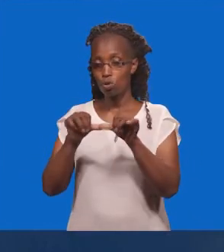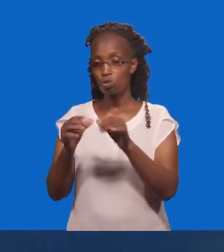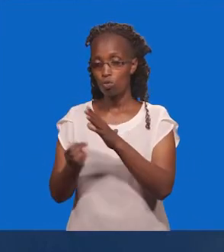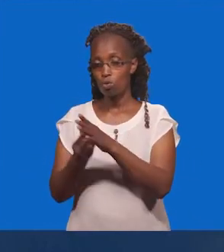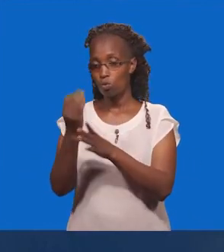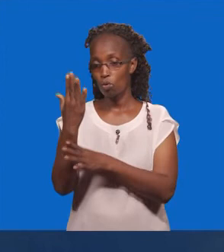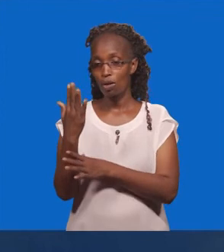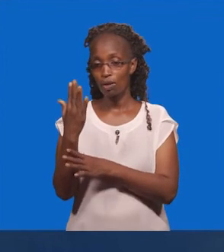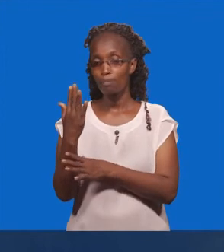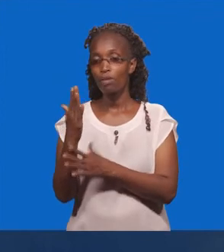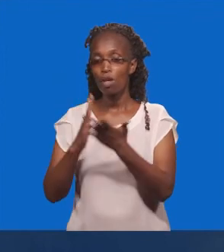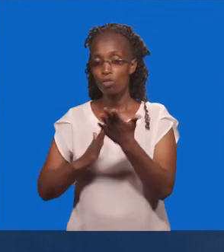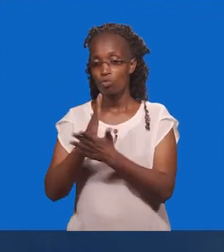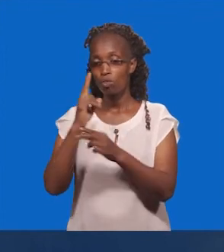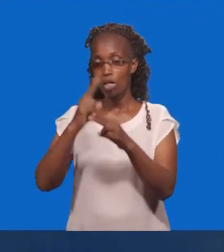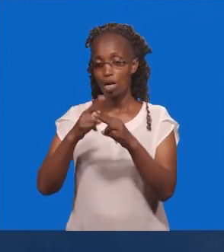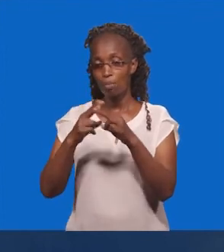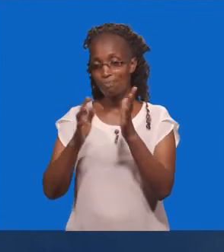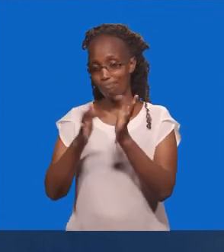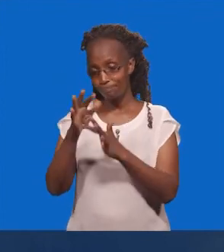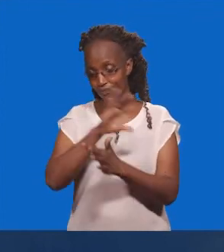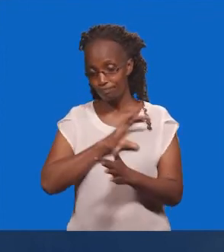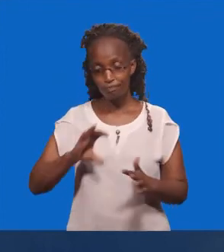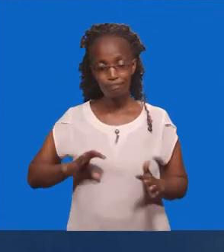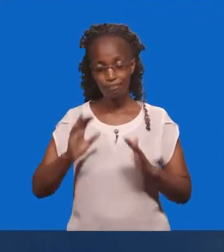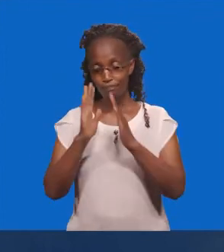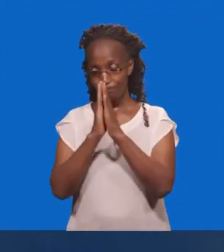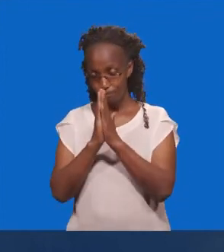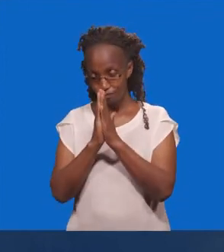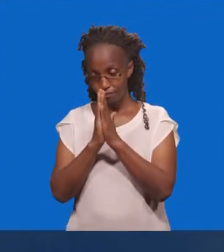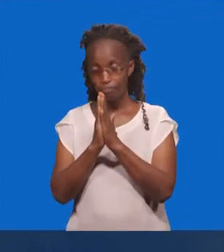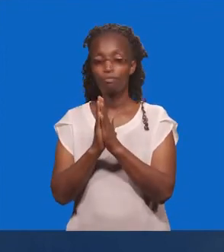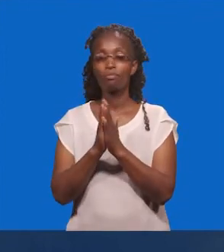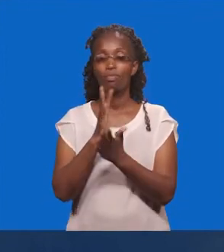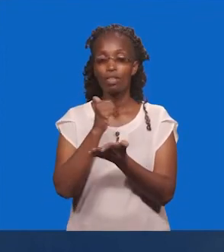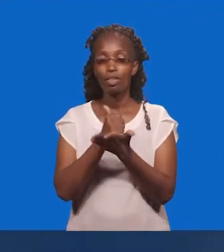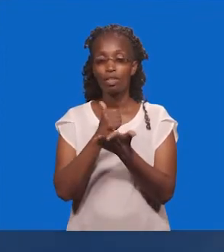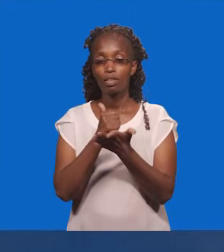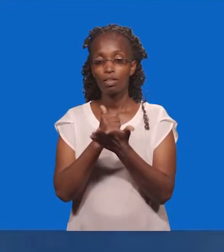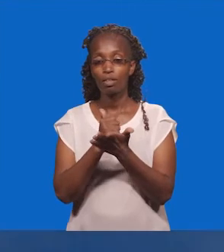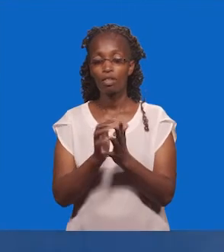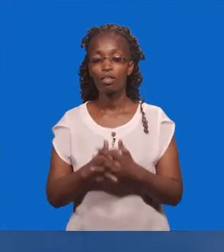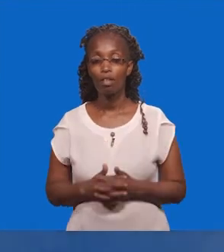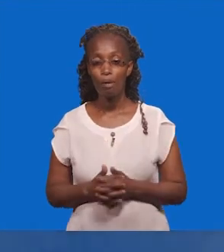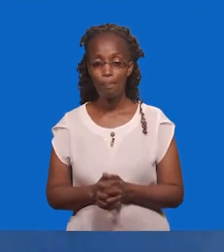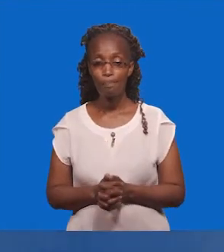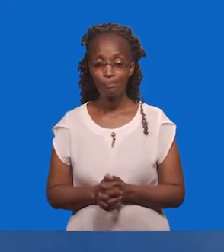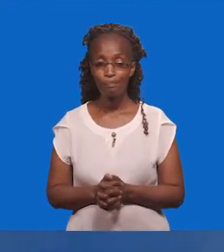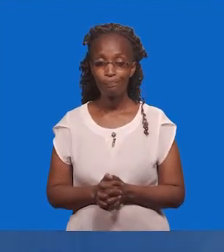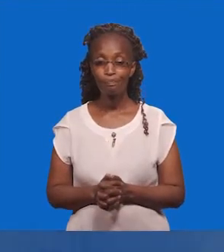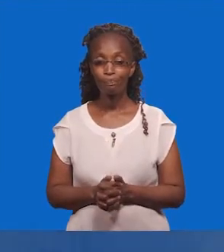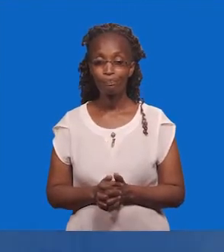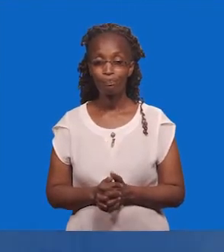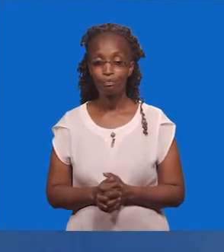Yana Stahili Anikatika Jinala Yesu Kristo Tumiyomba Nakuamini Amen Mpenzi Mutanzamaji Kuana Siku